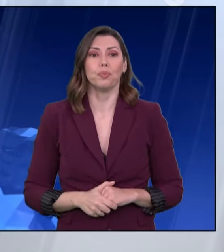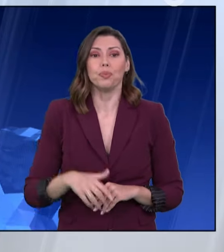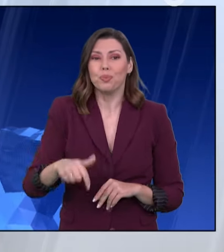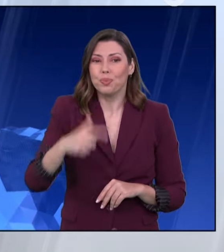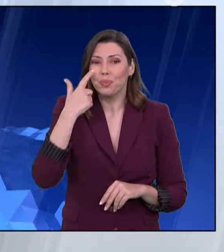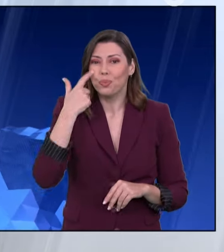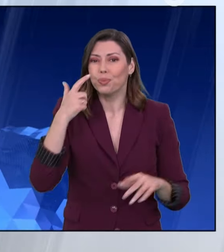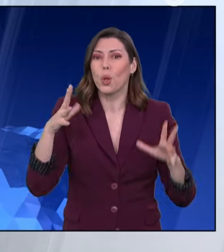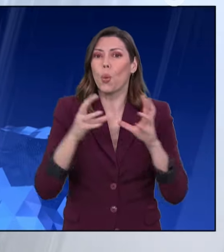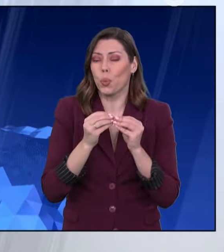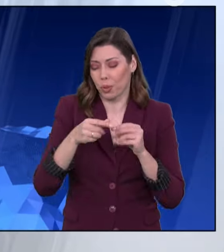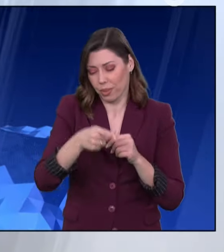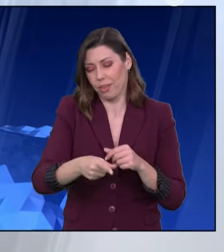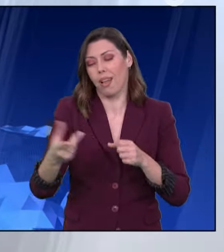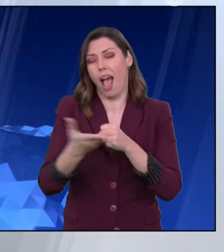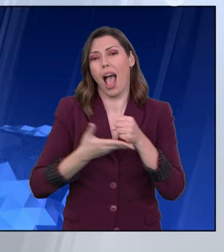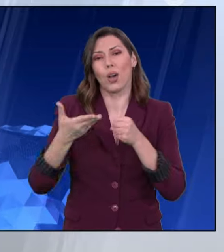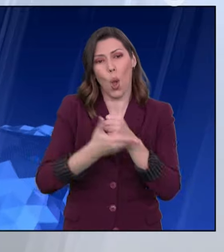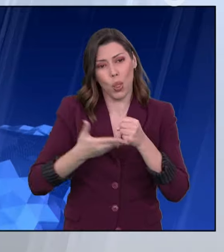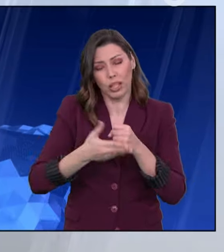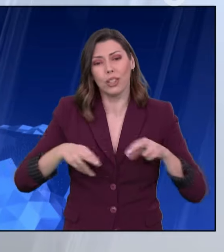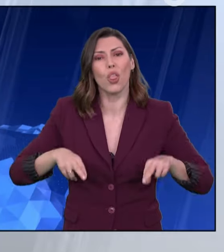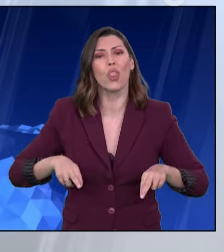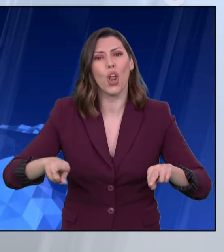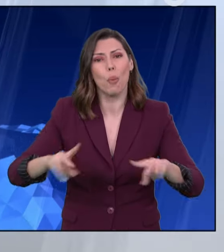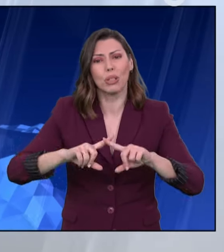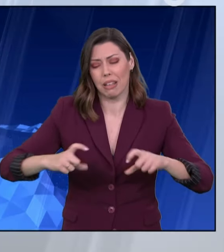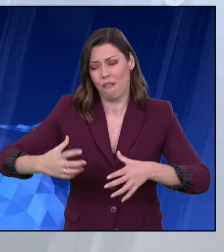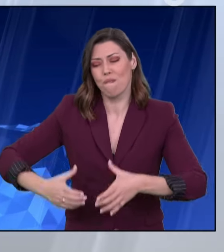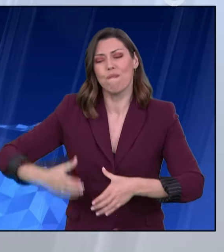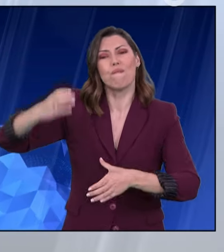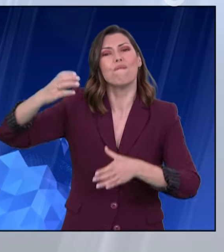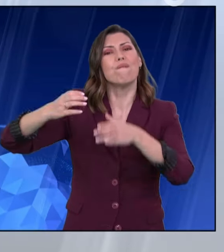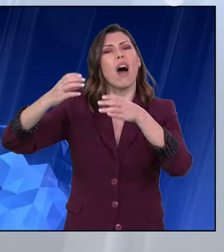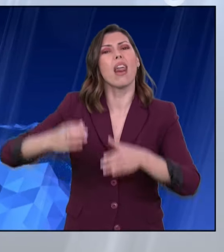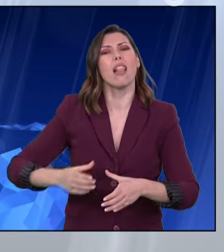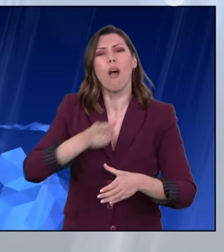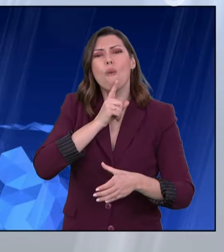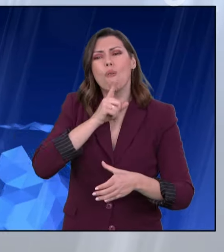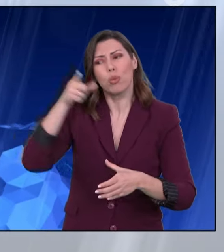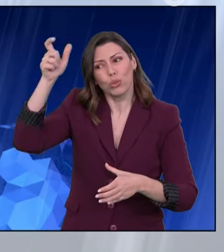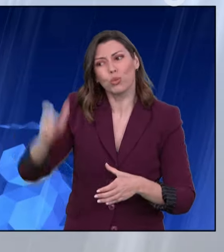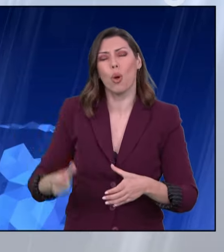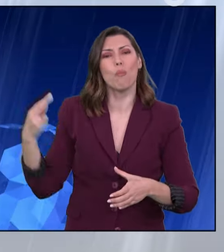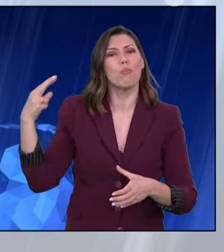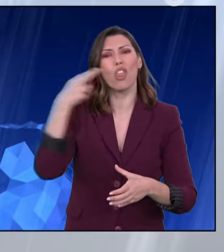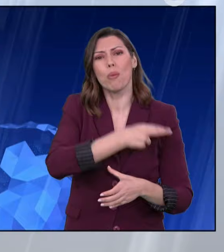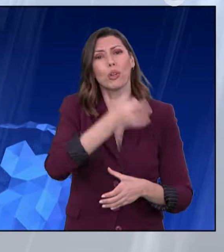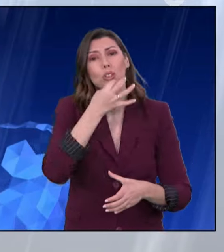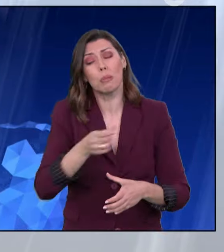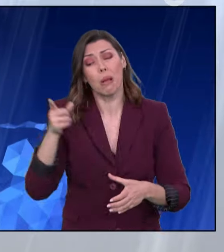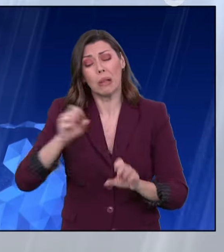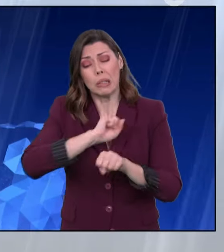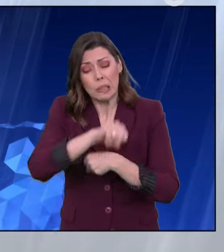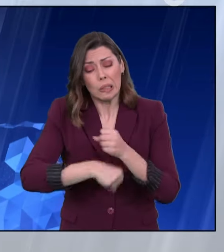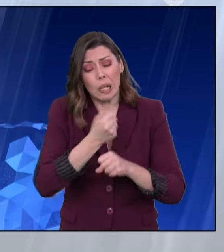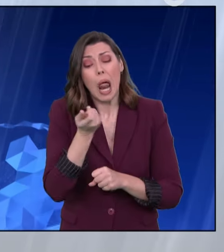Πριν να αποχωρήσουν οι αγρότες άφησαν στο Στο δώστρομα άδεια βαρέλια εχμή για την πρόσφατη αναφορά του Πρωθυπουργού ότι θα αξίσουν τον πάτο του βαρελιού